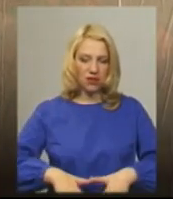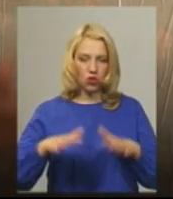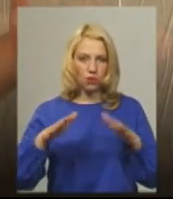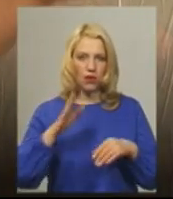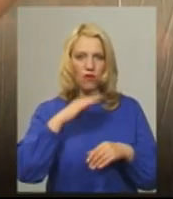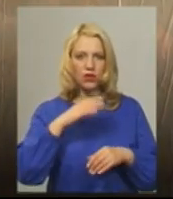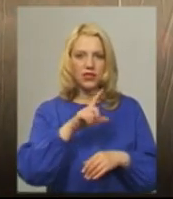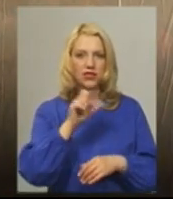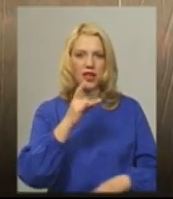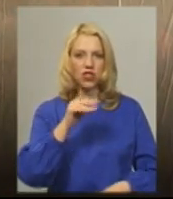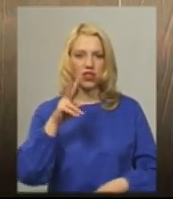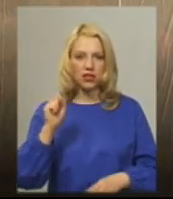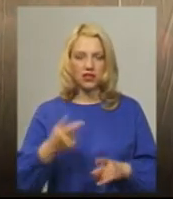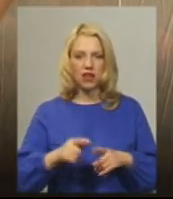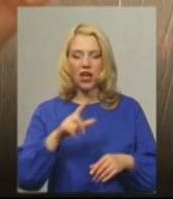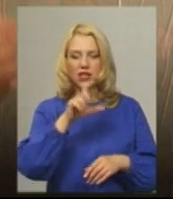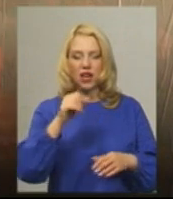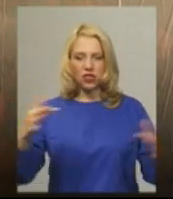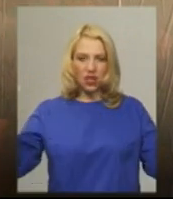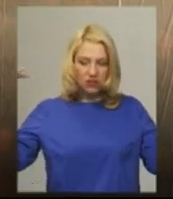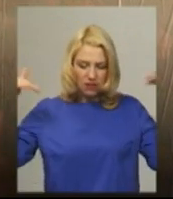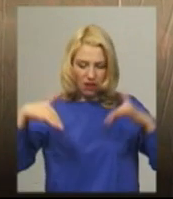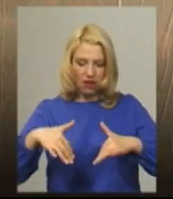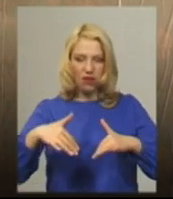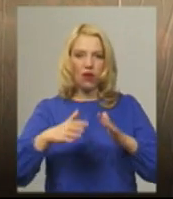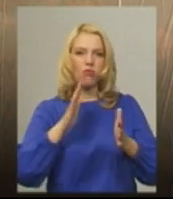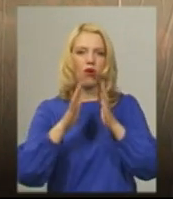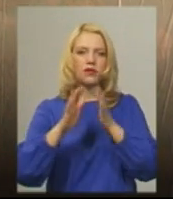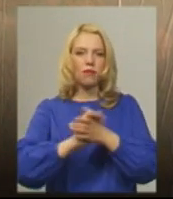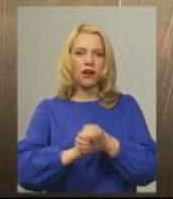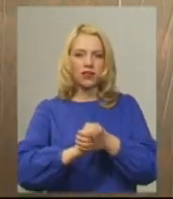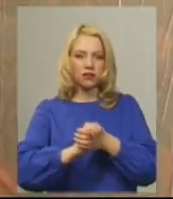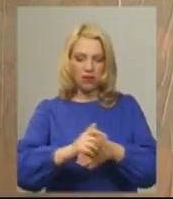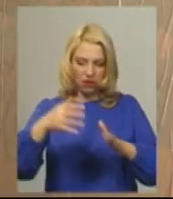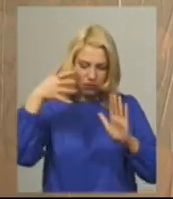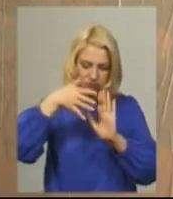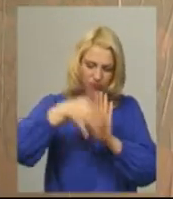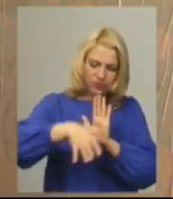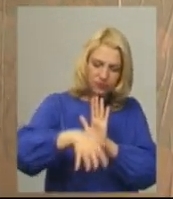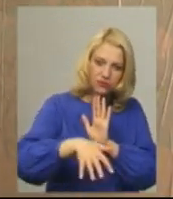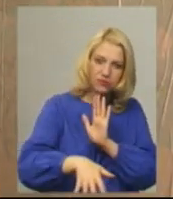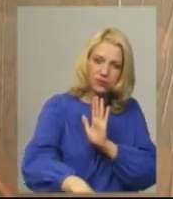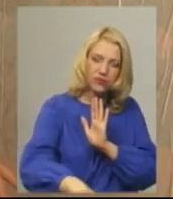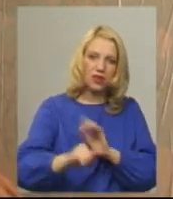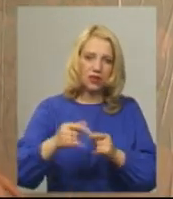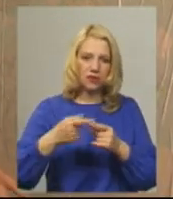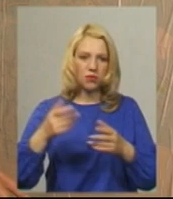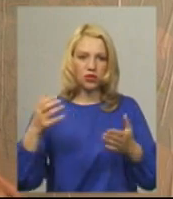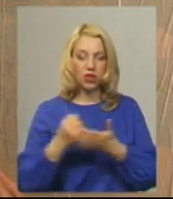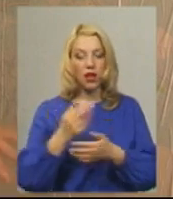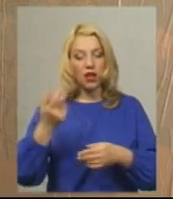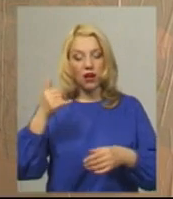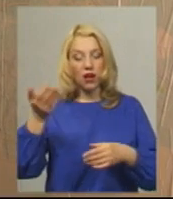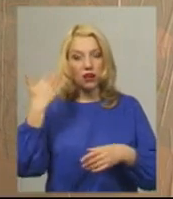Зарічанська, яка сприймає води з всього масиву, від проспекту Мера починаючи до вулиці Зарічанської йде забудова, що раніше менше